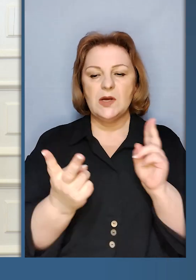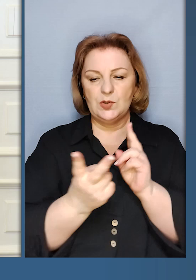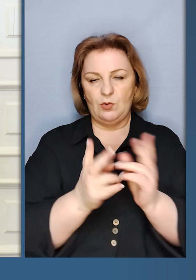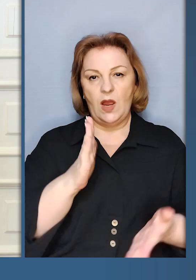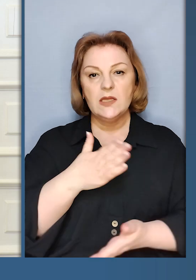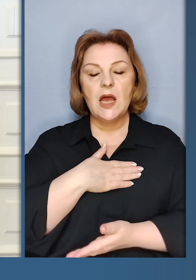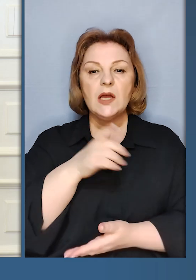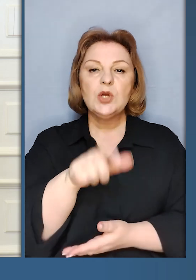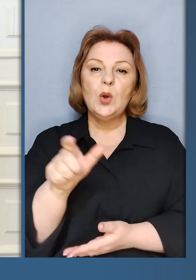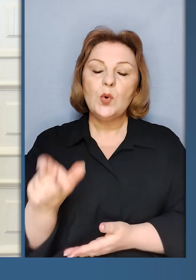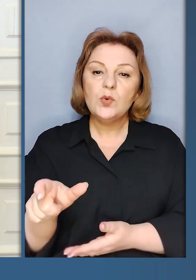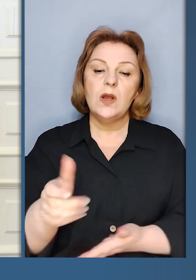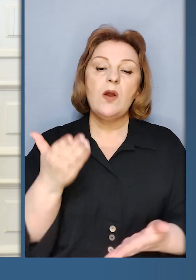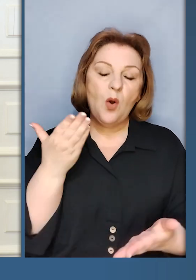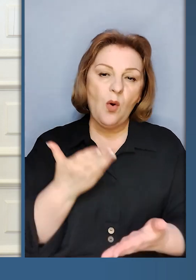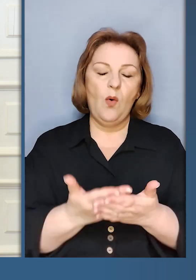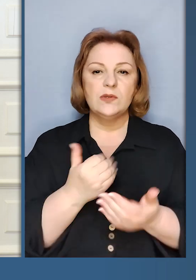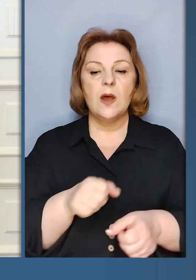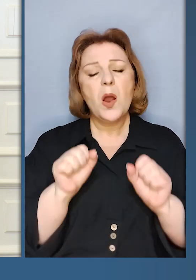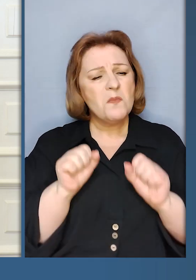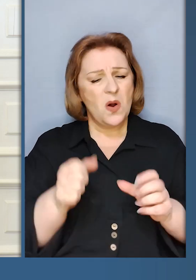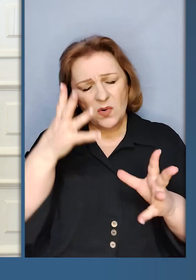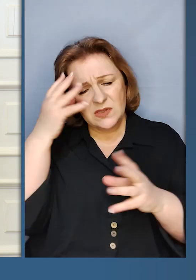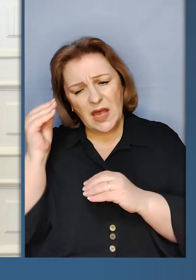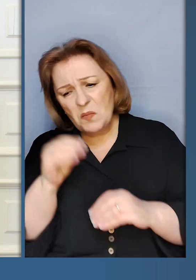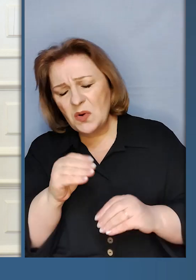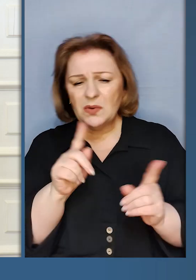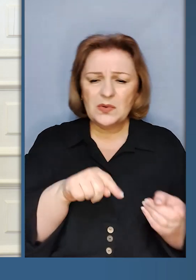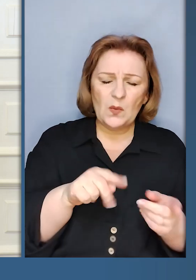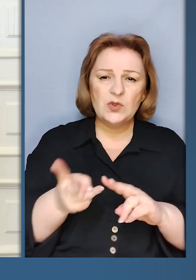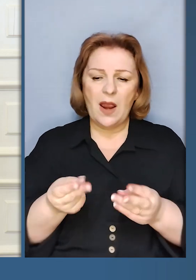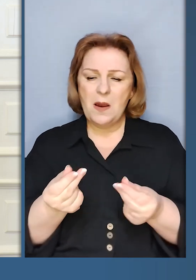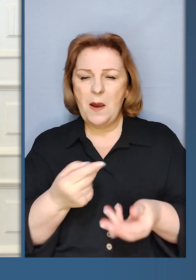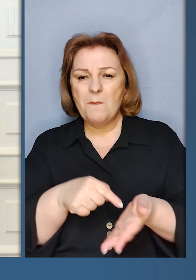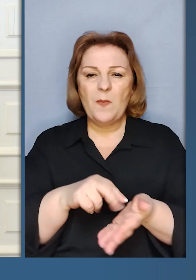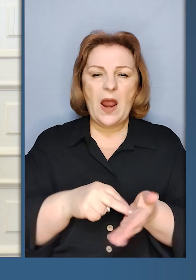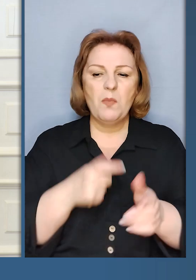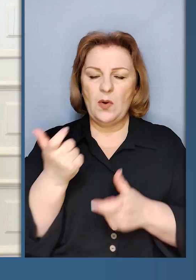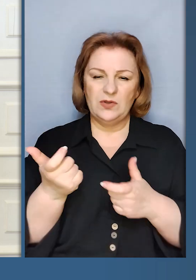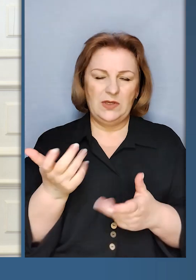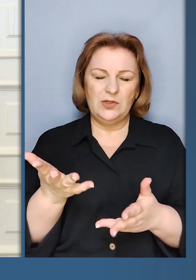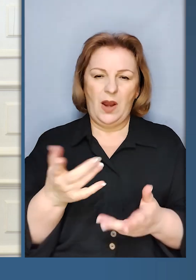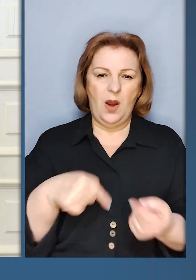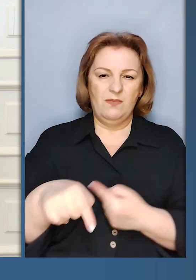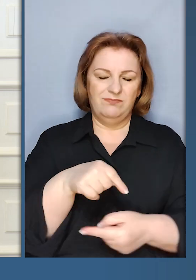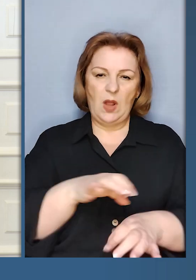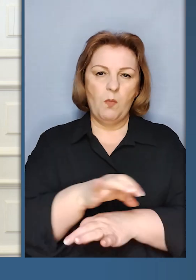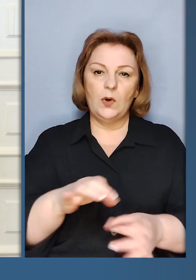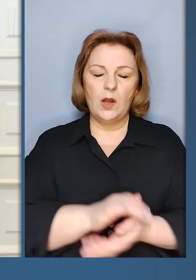ви зустрічали наших людей. Ось, знаєте, можна забути про той чи інший економічний проєкт.